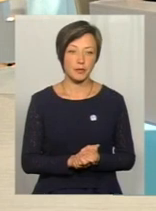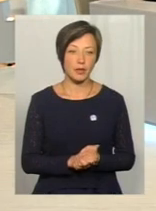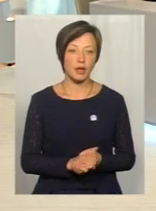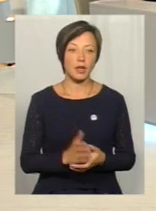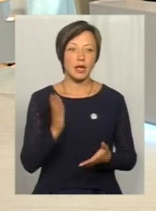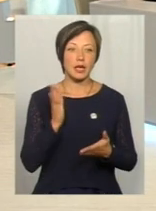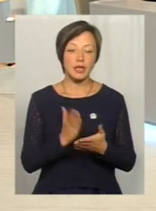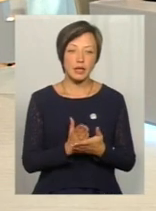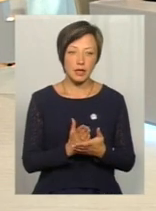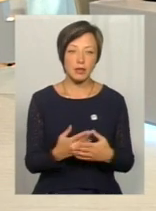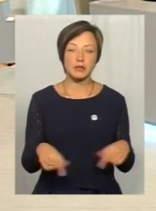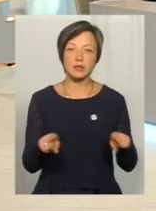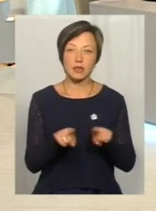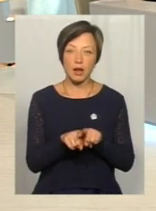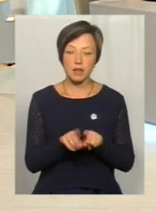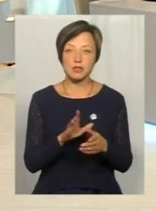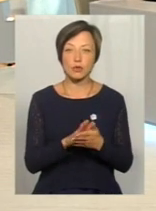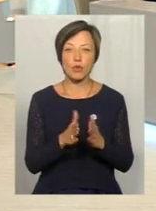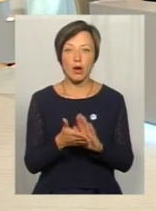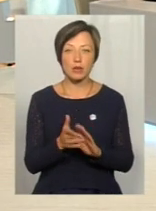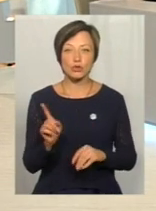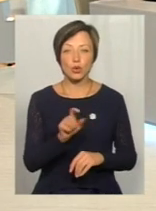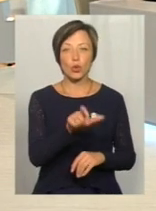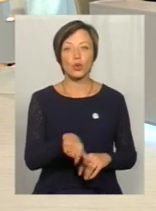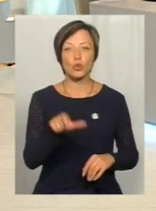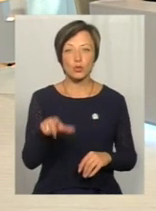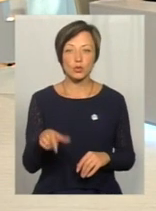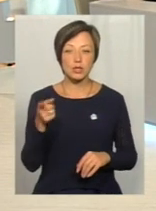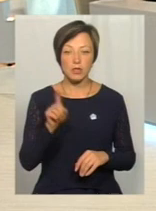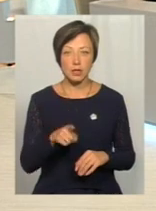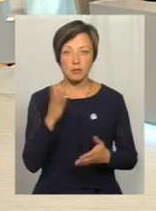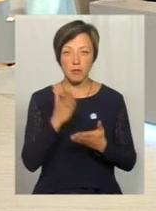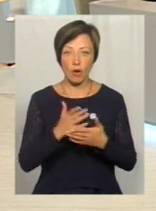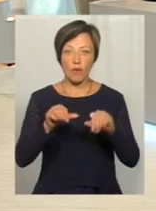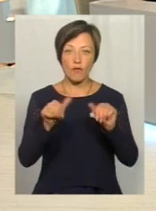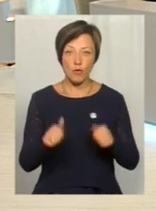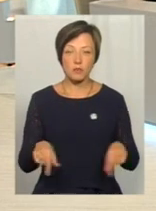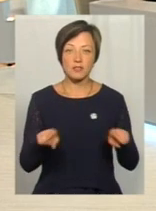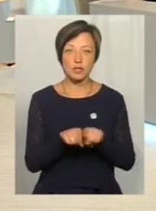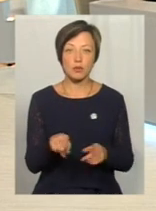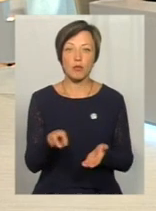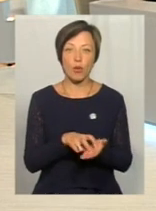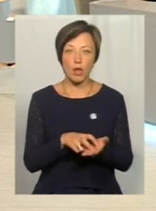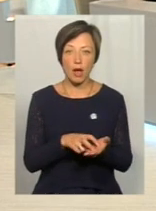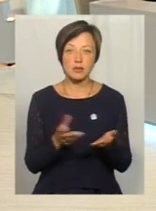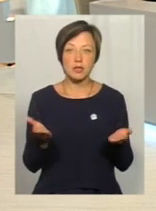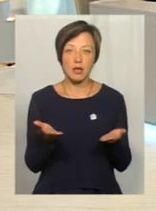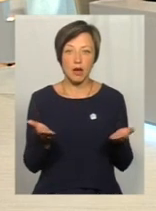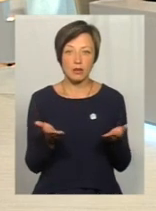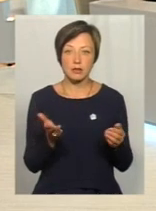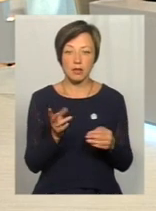Є, однака є така ситуація, що люди, маючи оформлених людей, все ж таки бояться, що якось